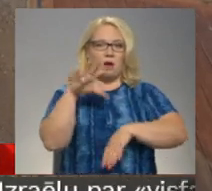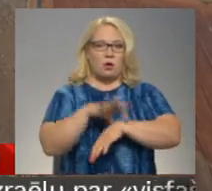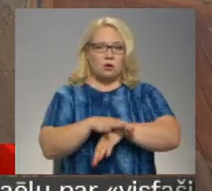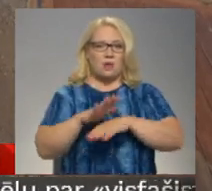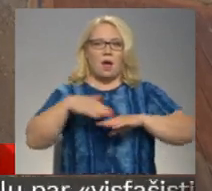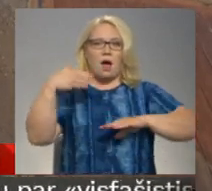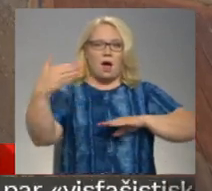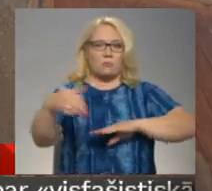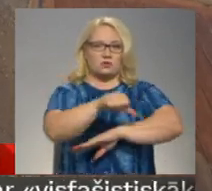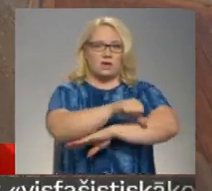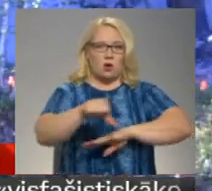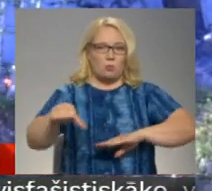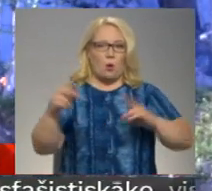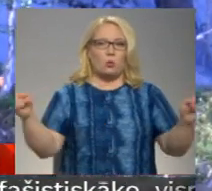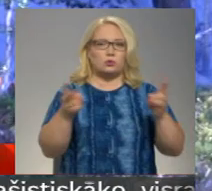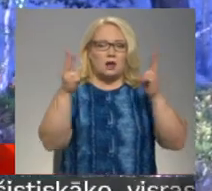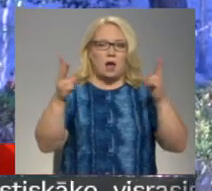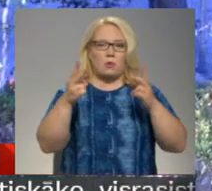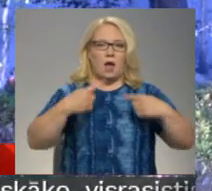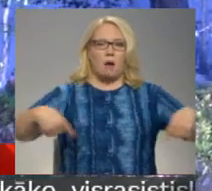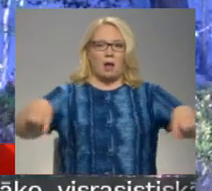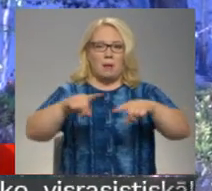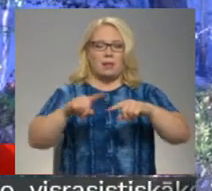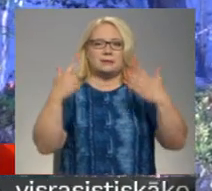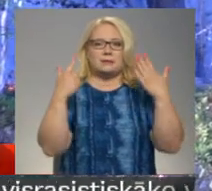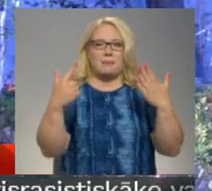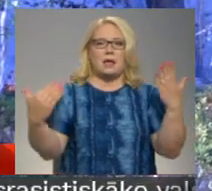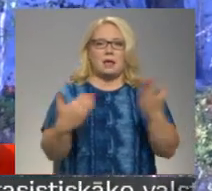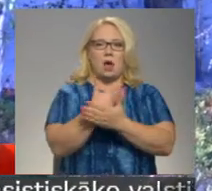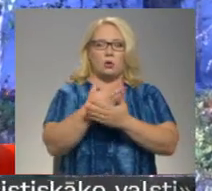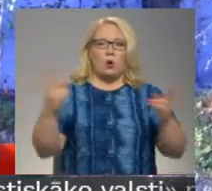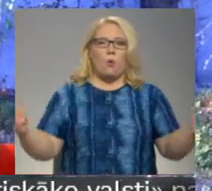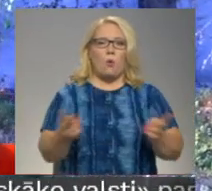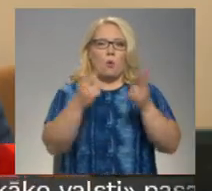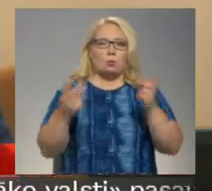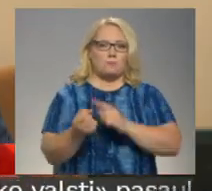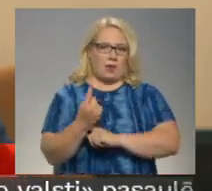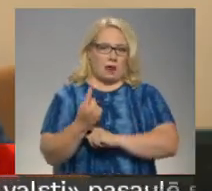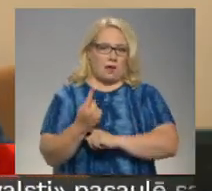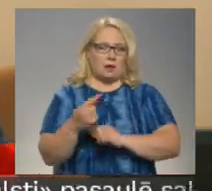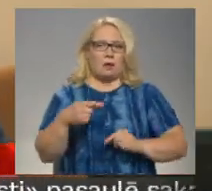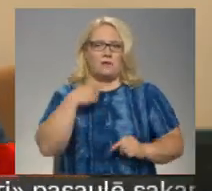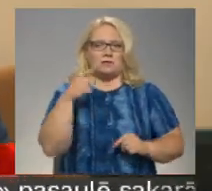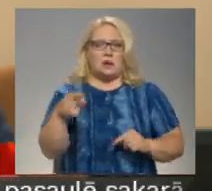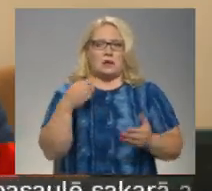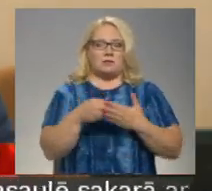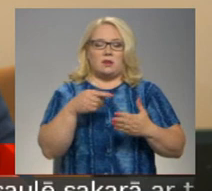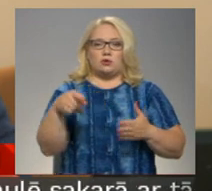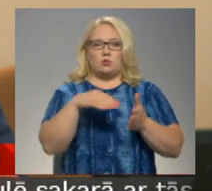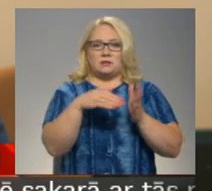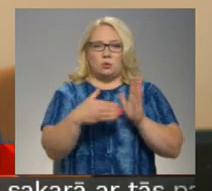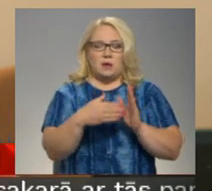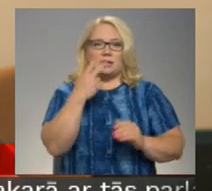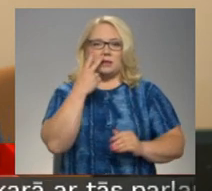ka ārpus ierobežotajam ugunsgrēka apgabalam ir septiņi jauni ugunsperēkļi. Vērtējušo situāciju izskatās, ka